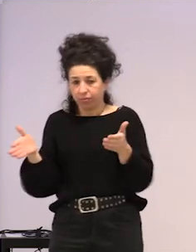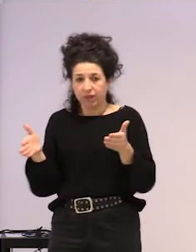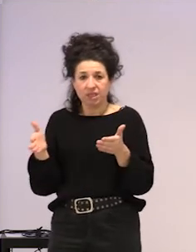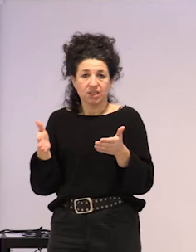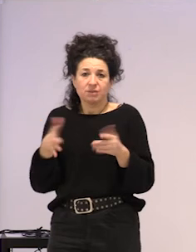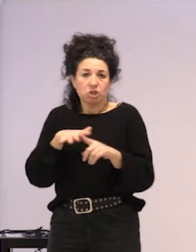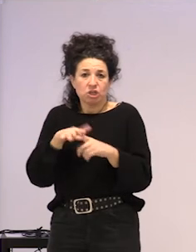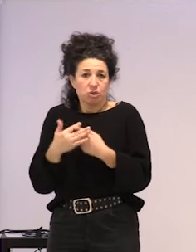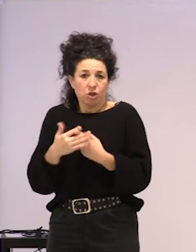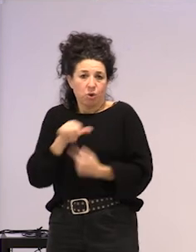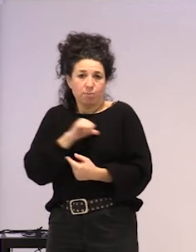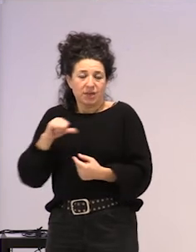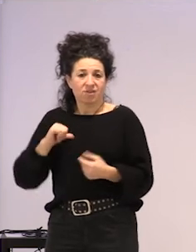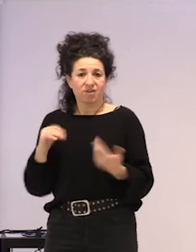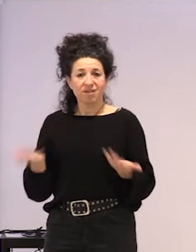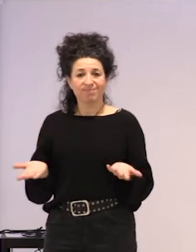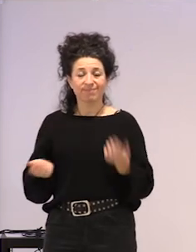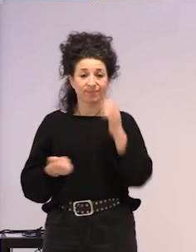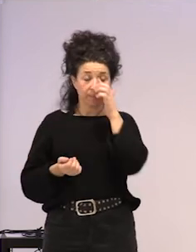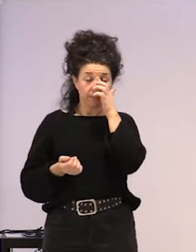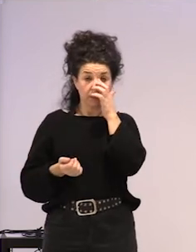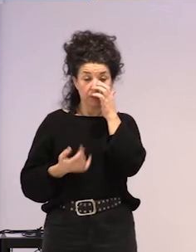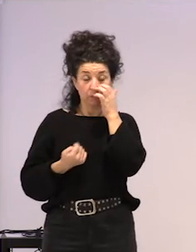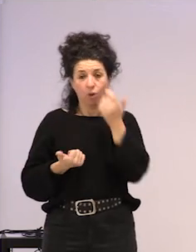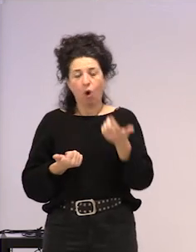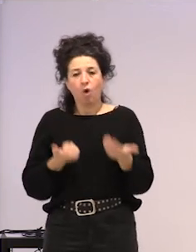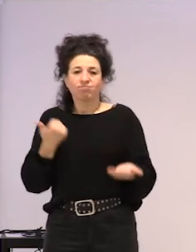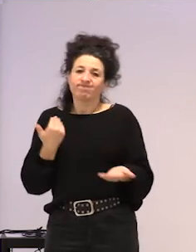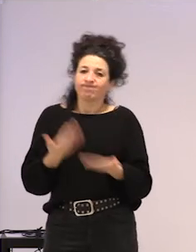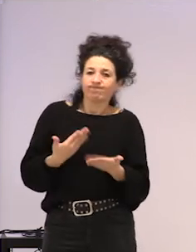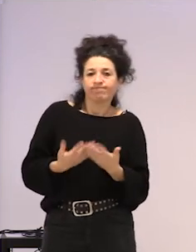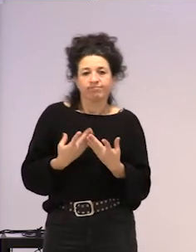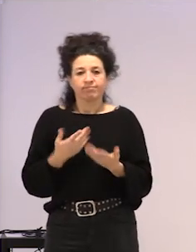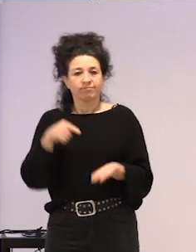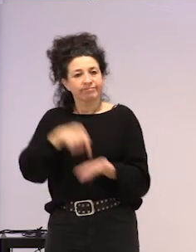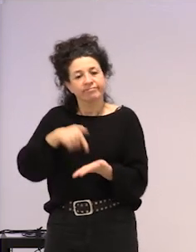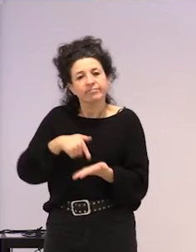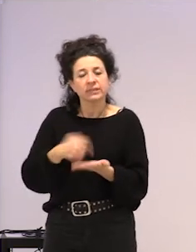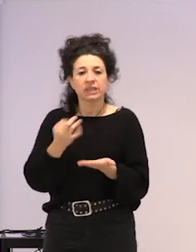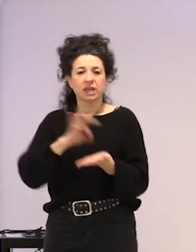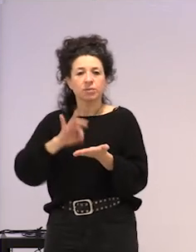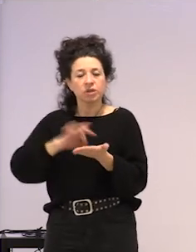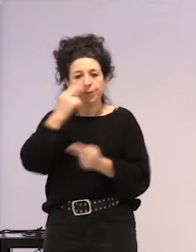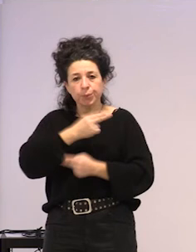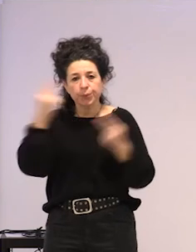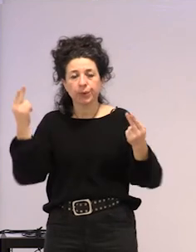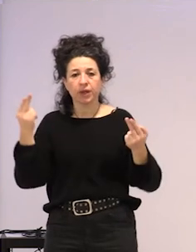egoirarekin, ez, nola bait, ba, hori salatzen zuen, nola zerbitzu publikoetatik erotageiago,